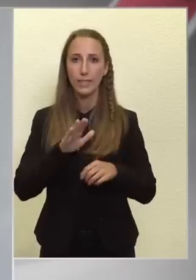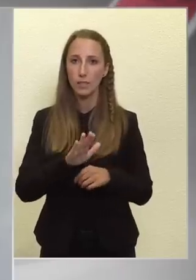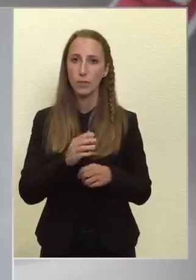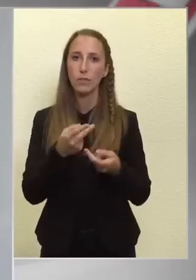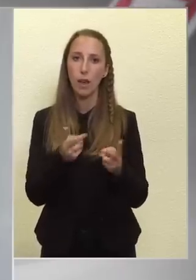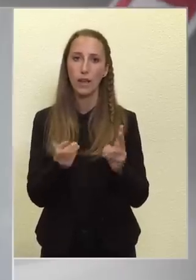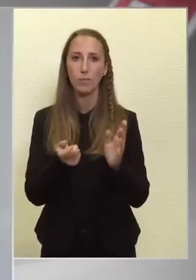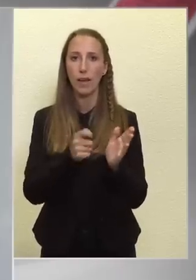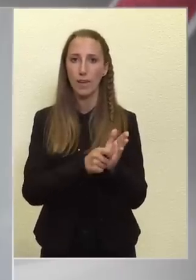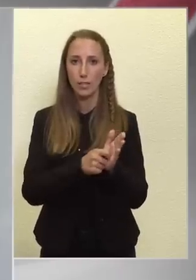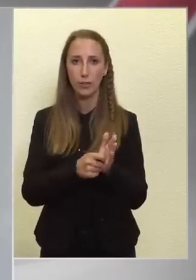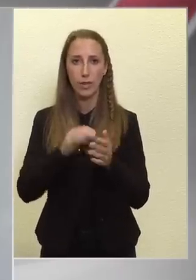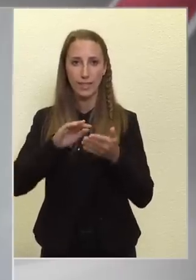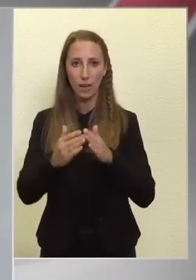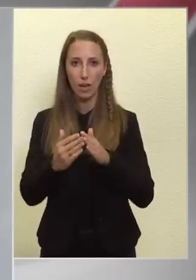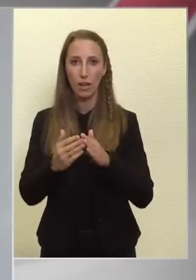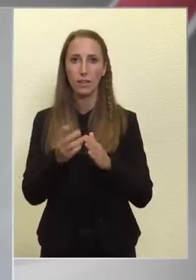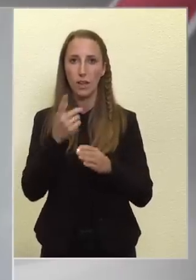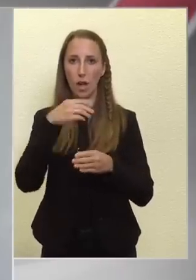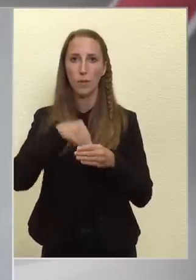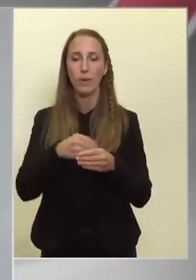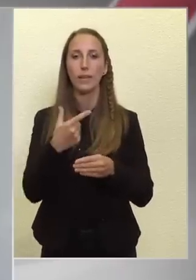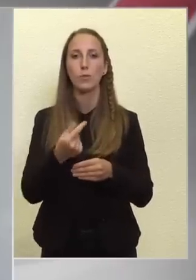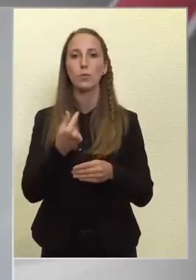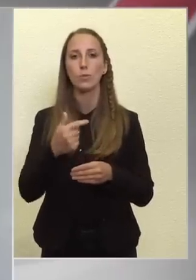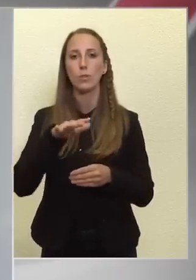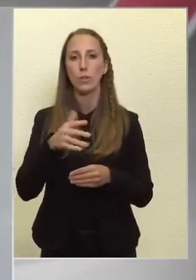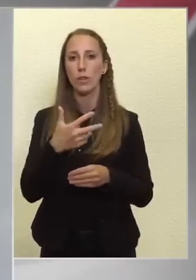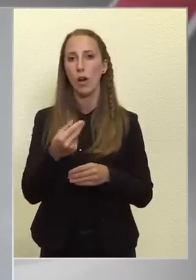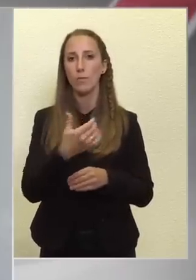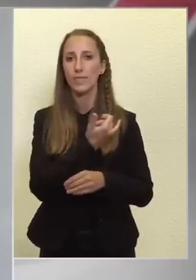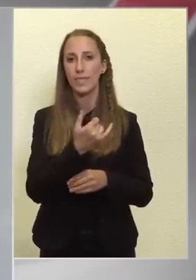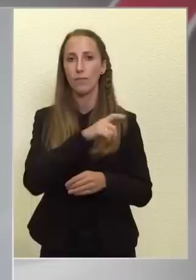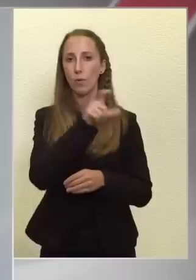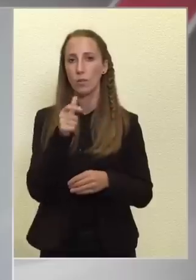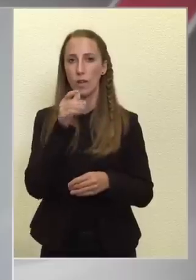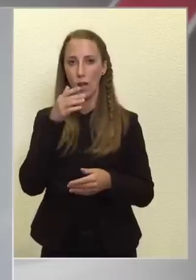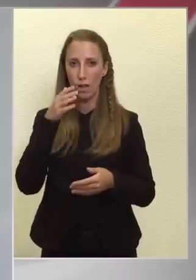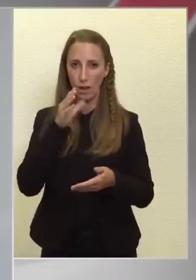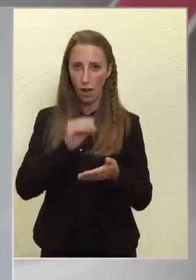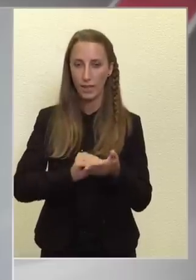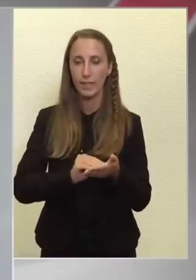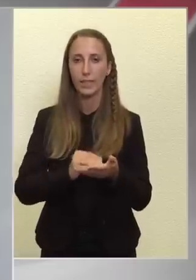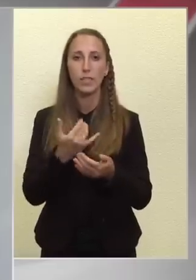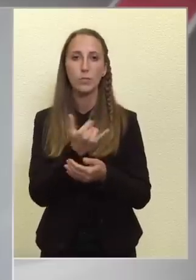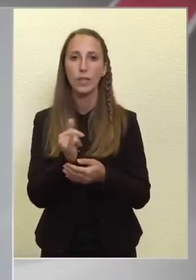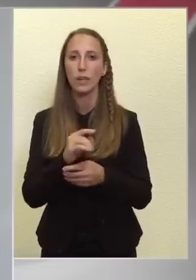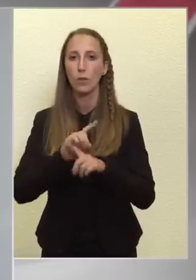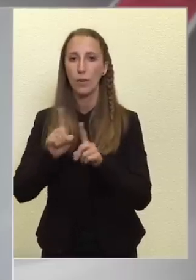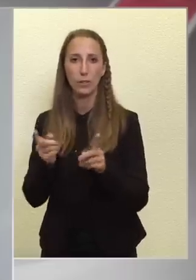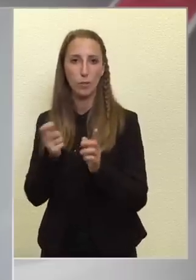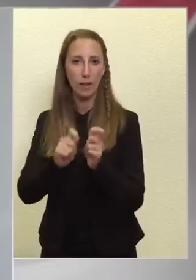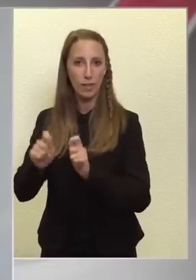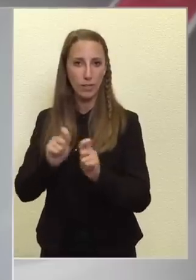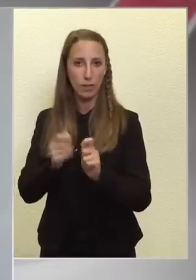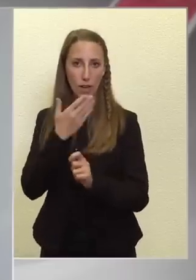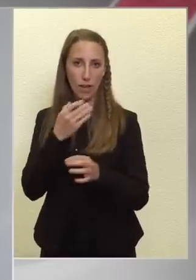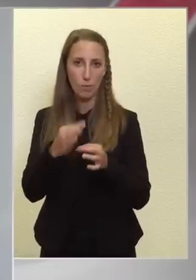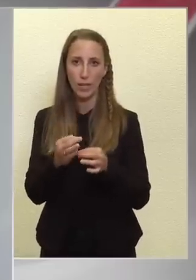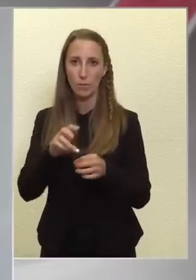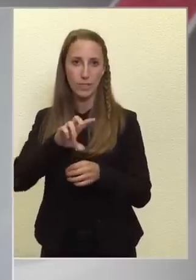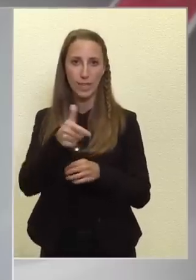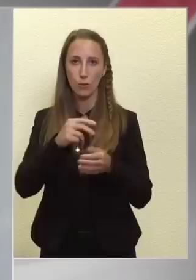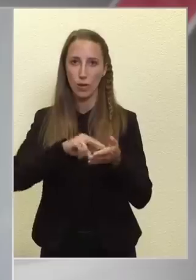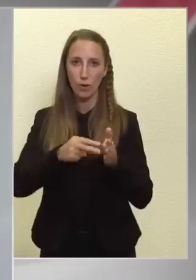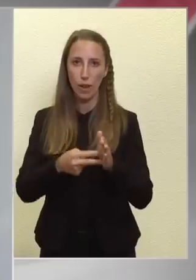valaki megvásárolja azt az ingatlant, amiben 20-25-30 éve benne él, és amit mindenhol máshol megvásárolhatott, hogyha éppen nem az